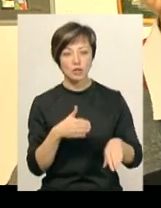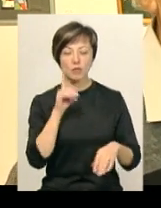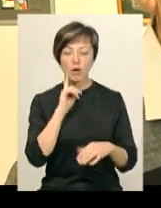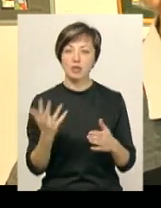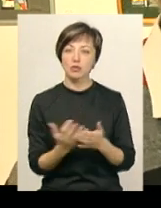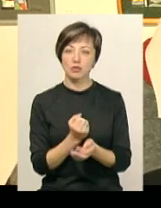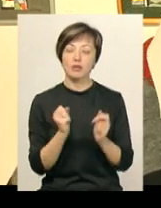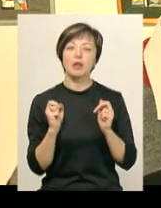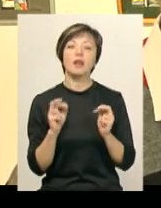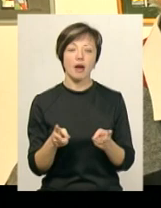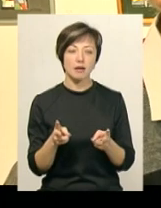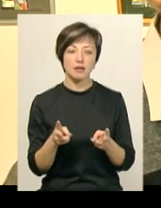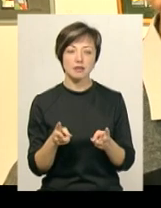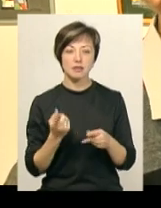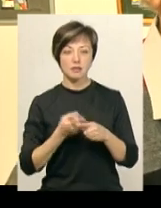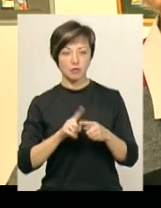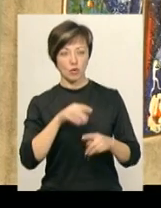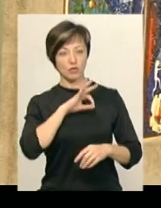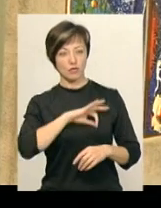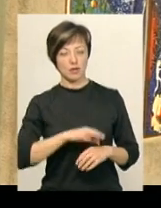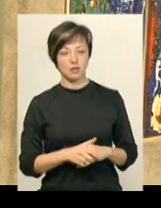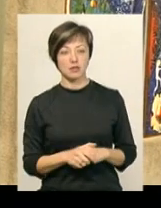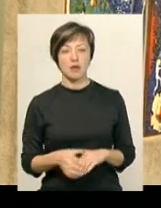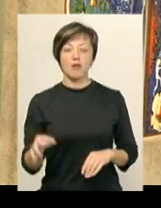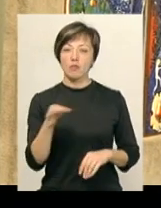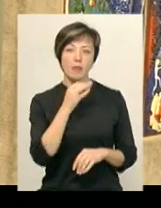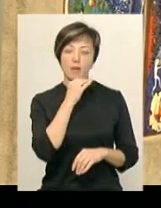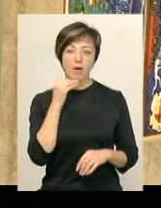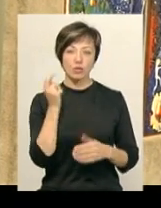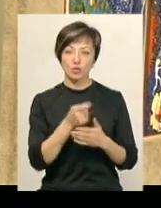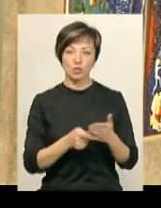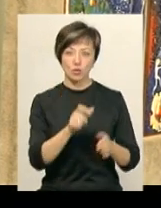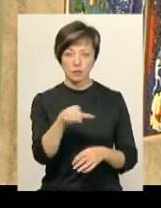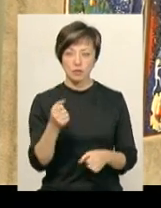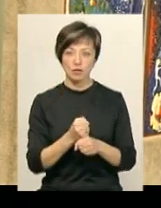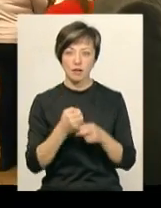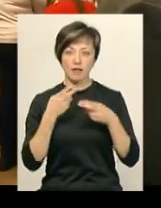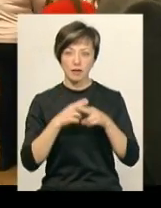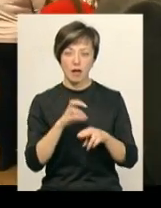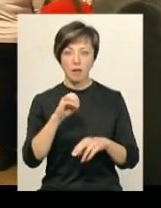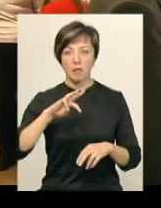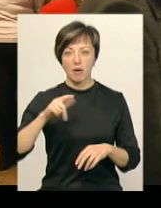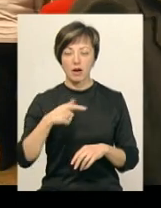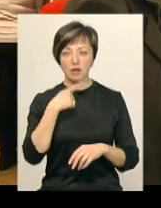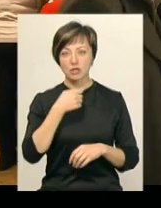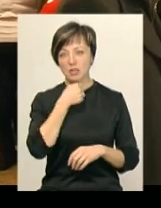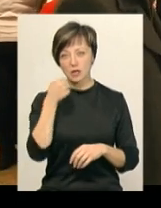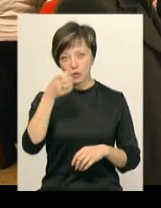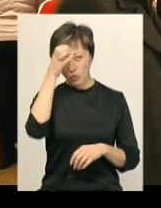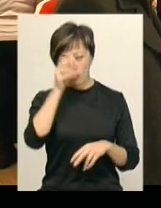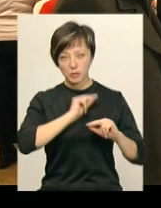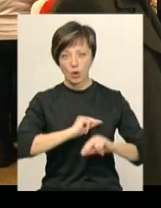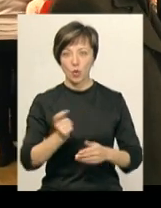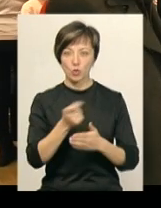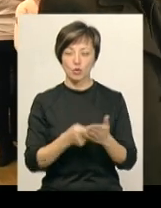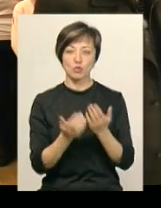як нею користуватися». В області небагато художників, які б працювали у техніці емалі, каже старший науковий співробітник